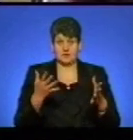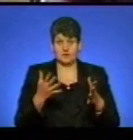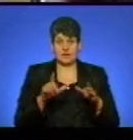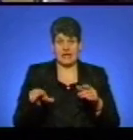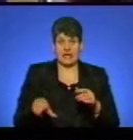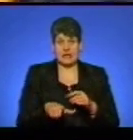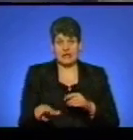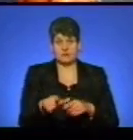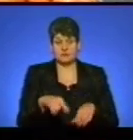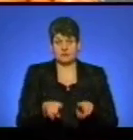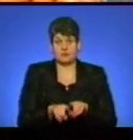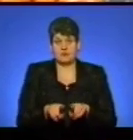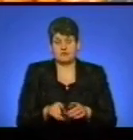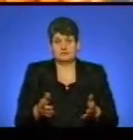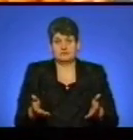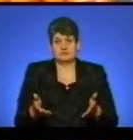річка все одно.